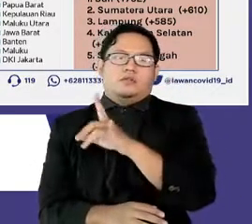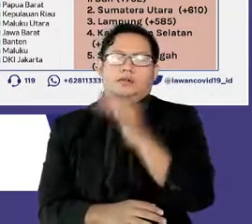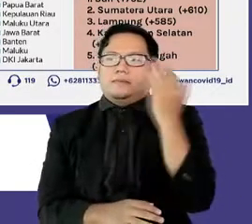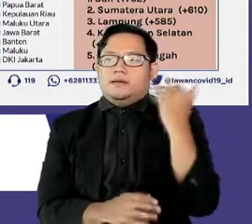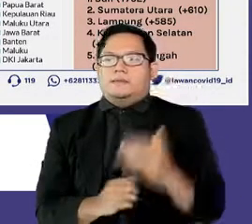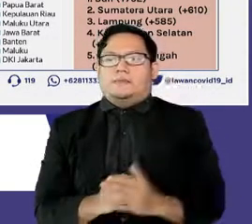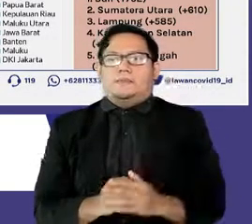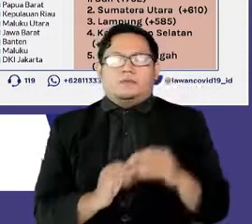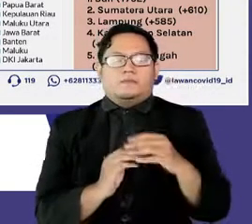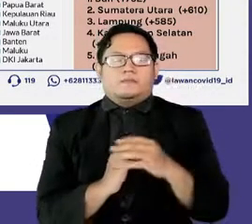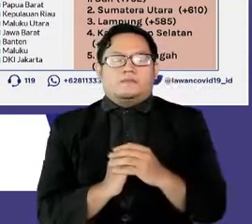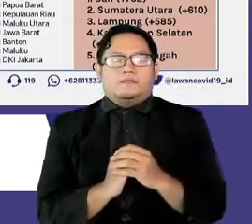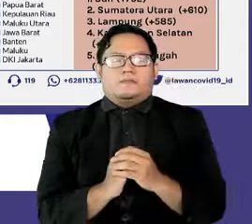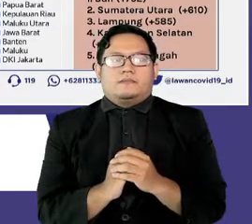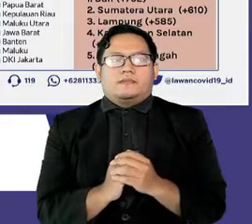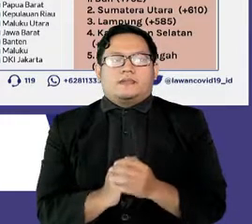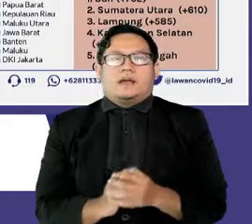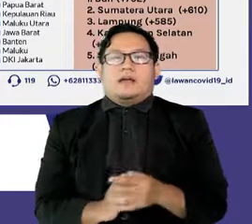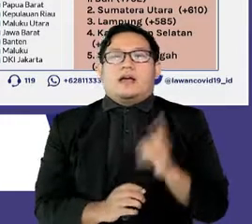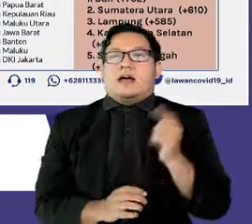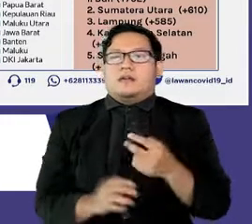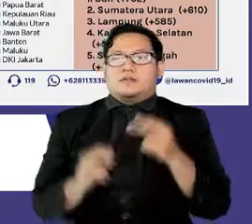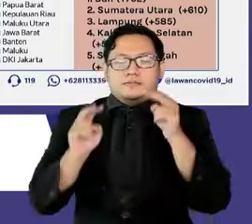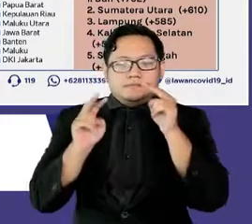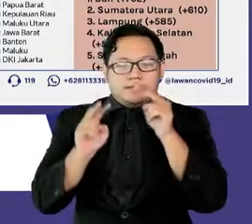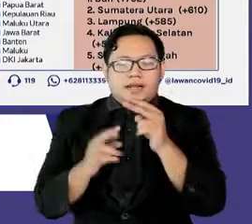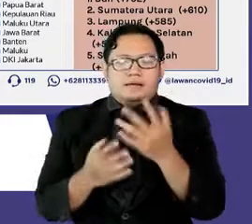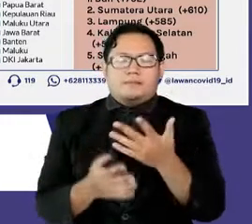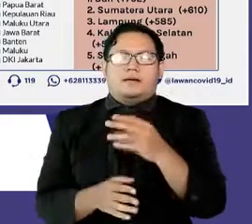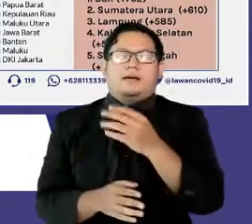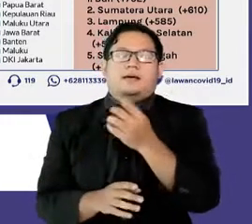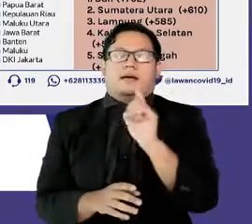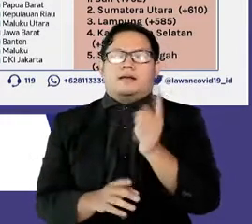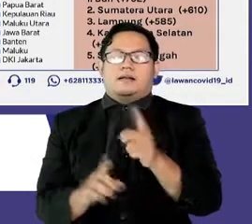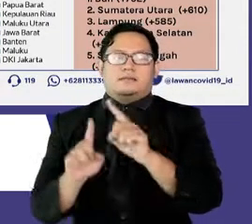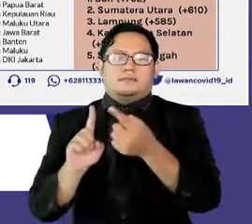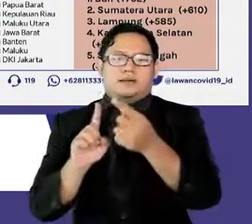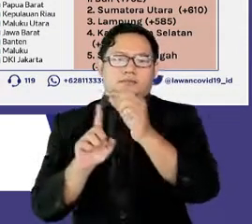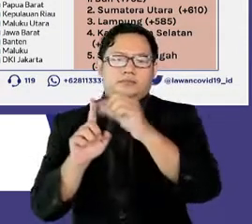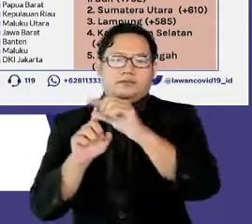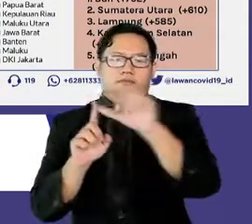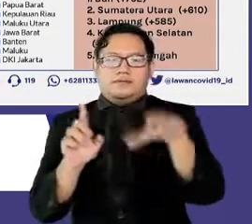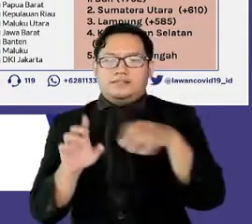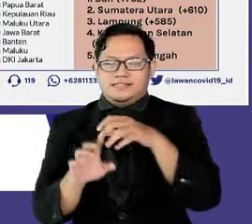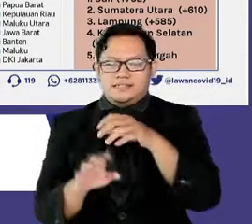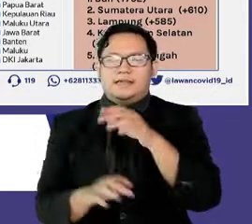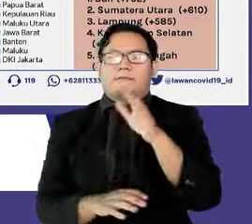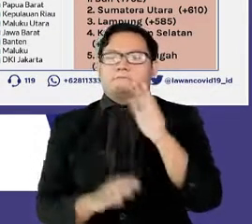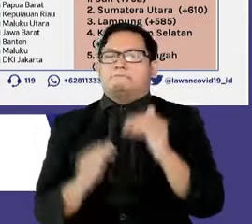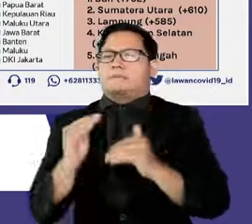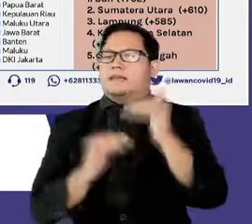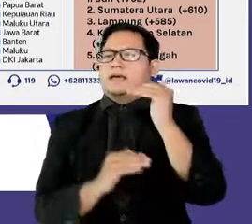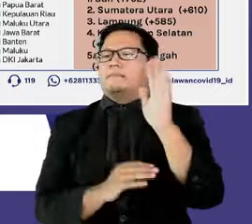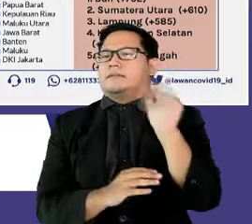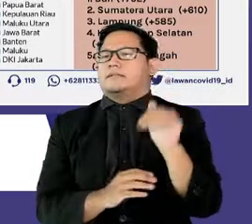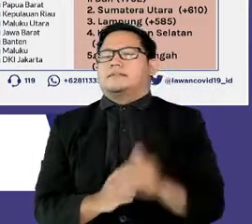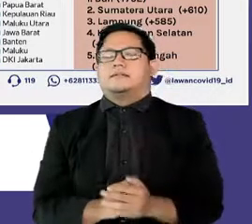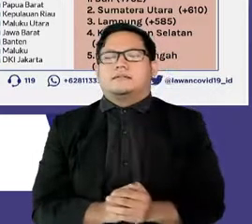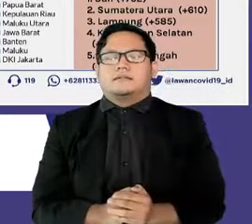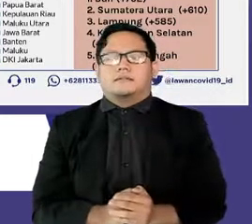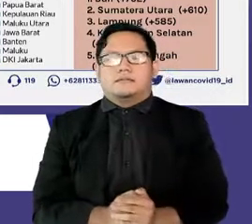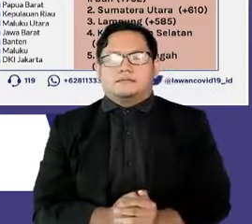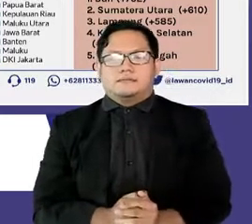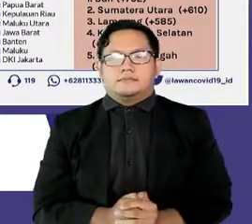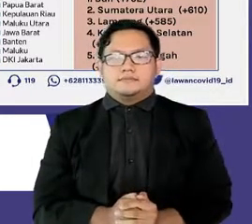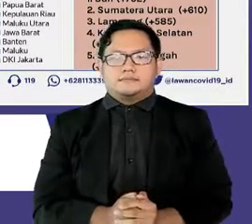perhatian adalah masih ada 11 provinsi yang mengalami kenaikan jumlah kasus positif di bulan Agustus, jika dibandingkan